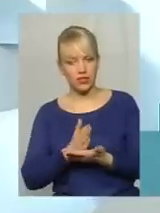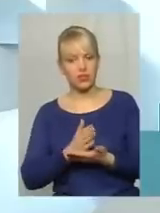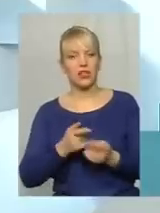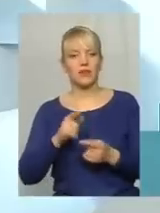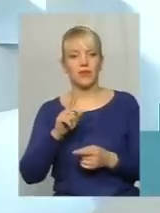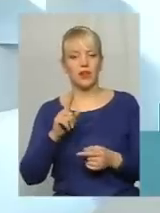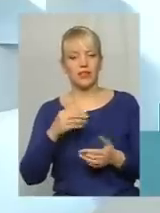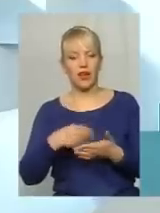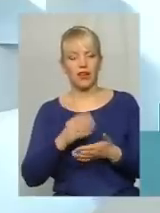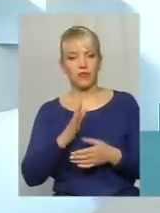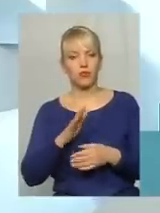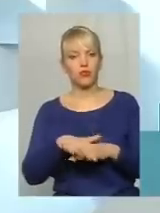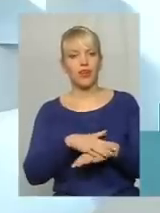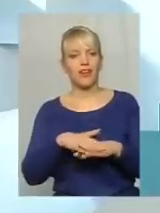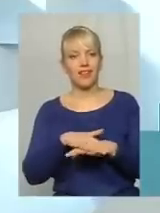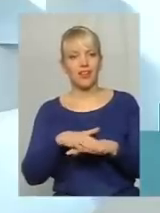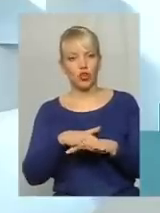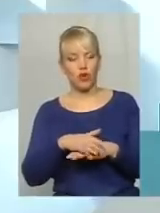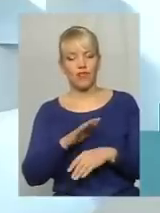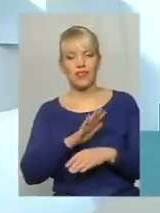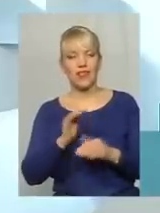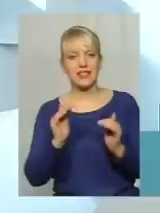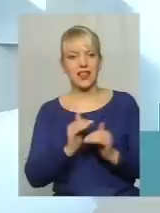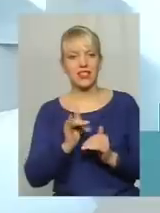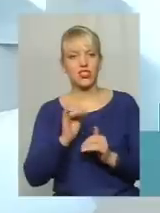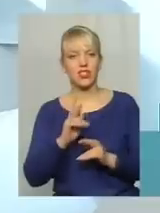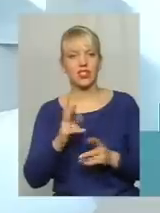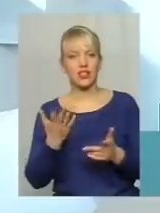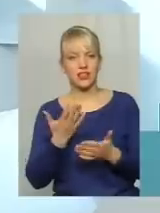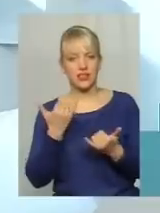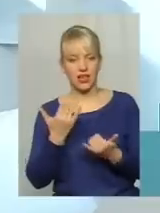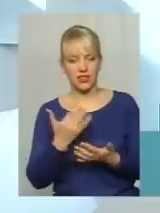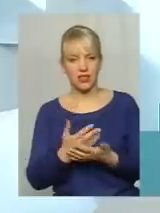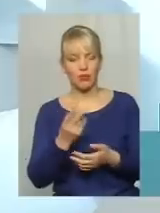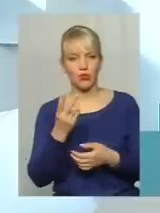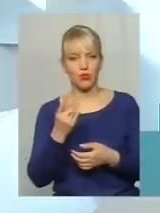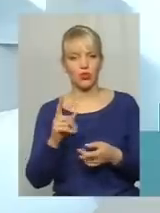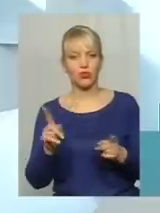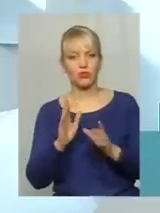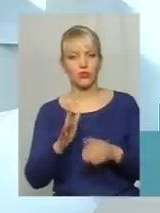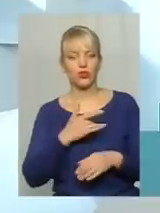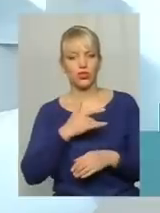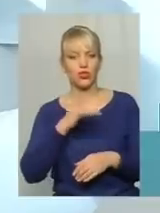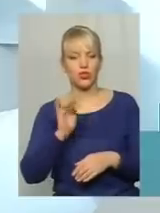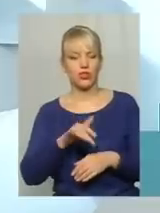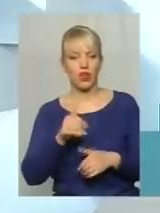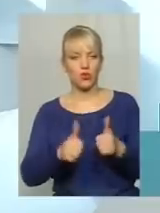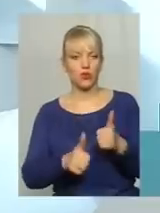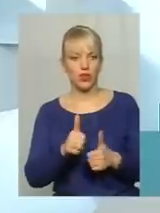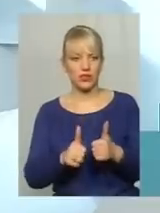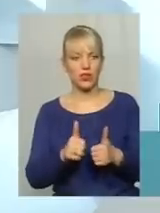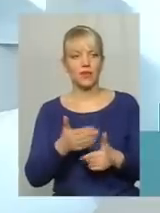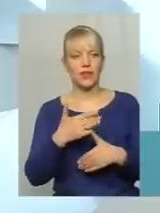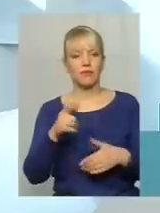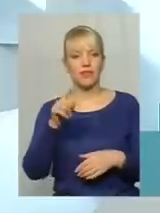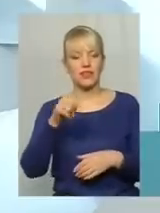те, що тариф буде вже ринковий, а не занижений, який він є зараз. А по-друге, те, що буде жорстка конкуренція. Ми все-таки